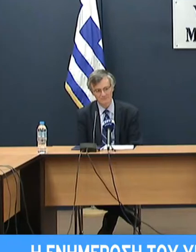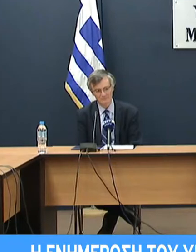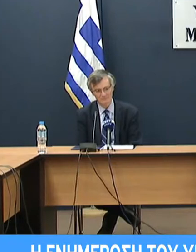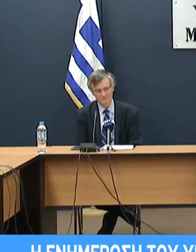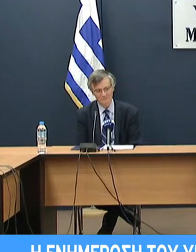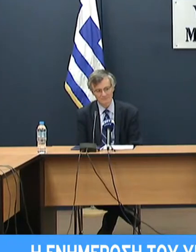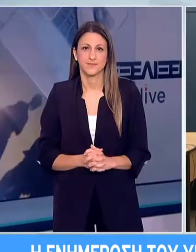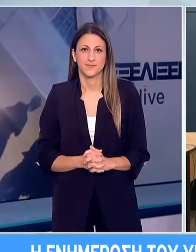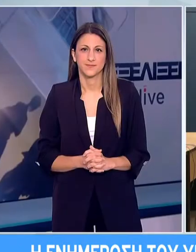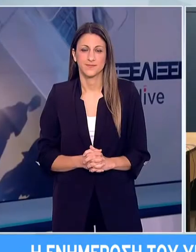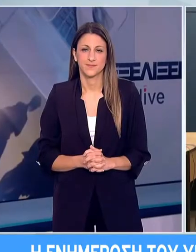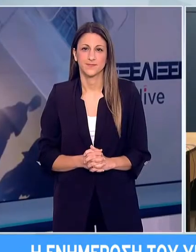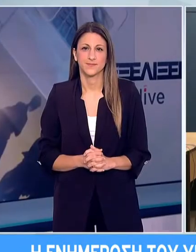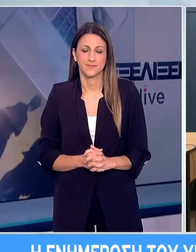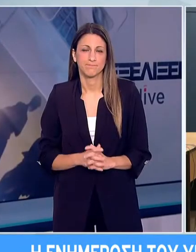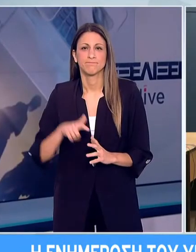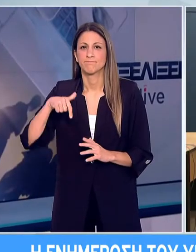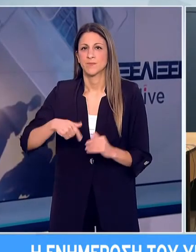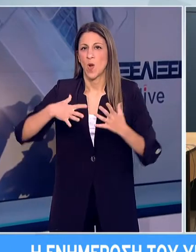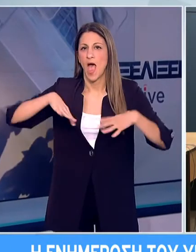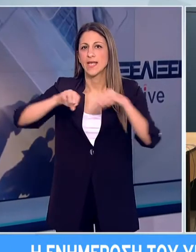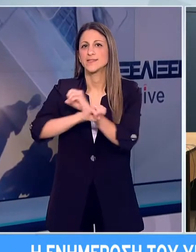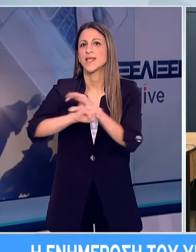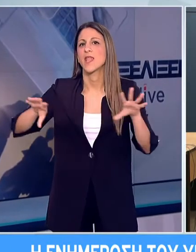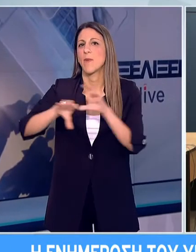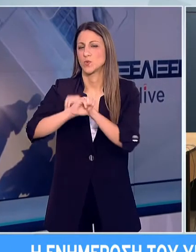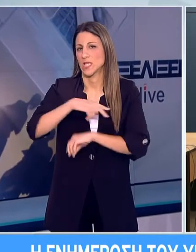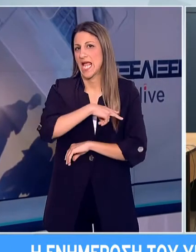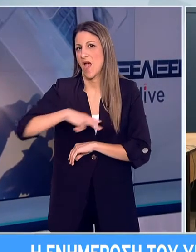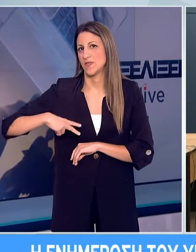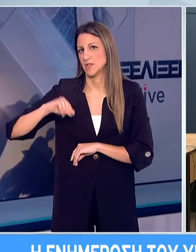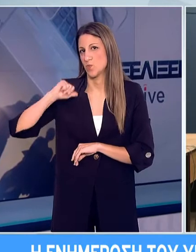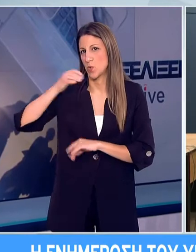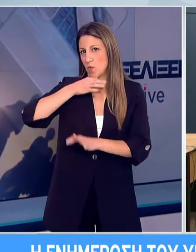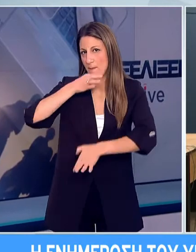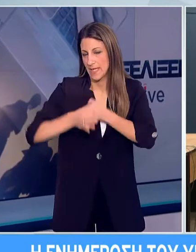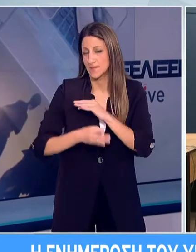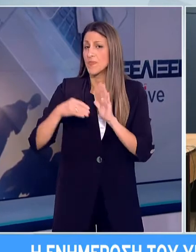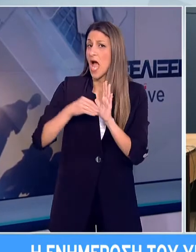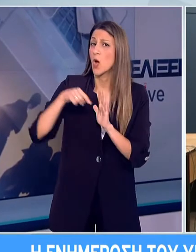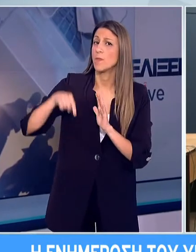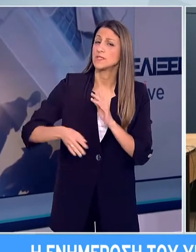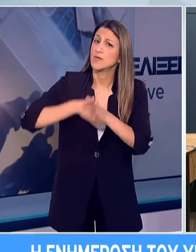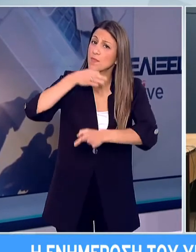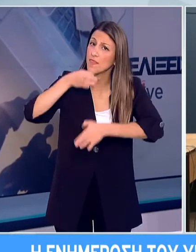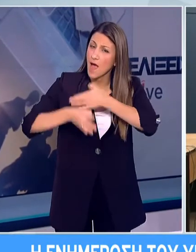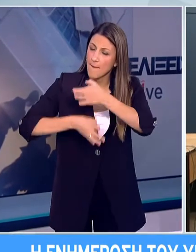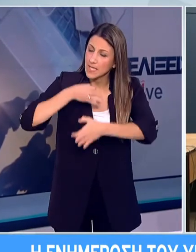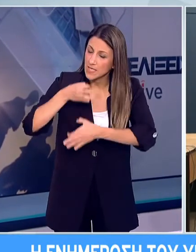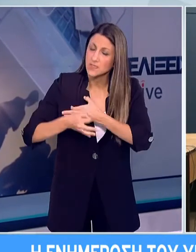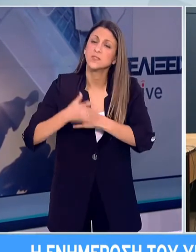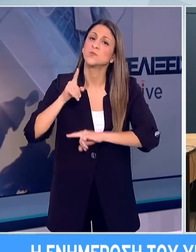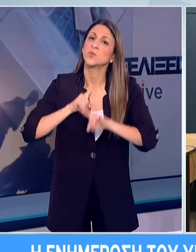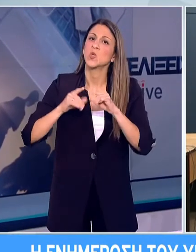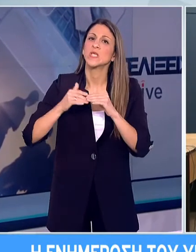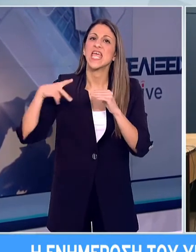και τον εκπρόσωπο του Υπουργείου Υγείας για το νέο κορονοϊό καθηγητή Σωτήρη Τσιόδρα. Απόψε καλωσορίζουμε στο Υπουργείο Υγείας τον